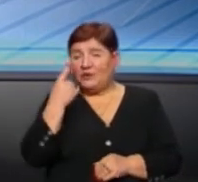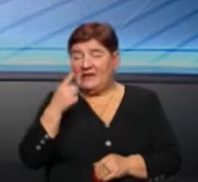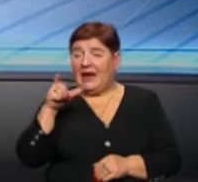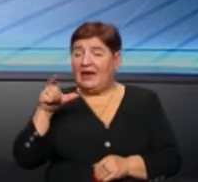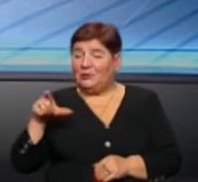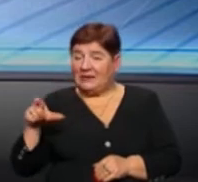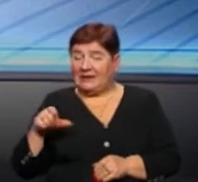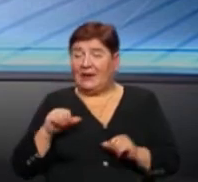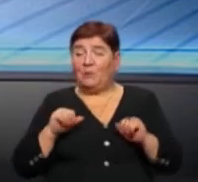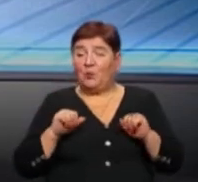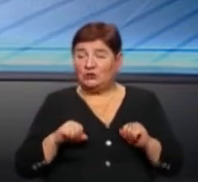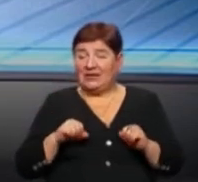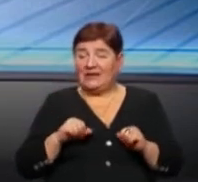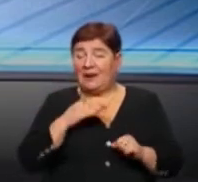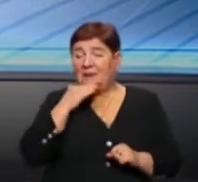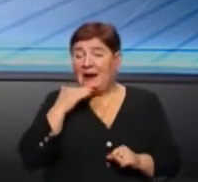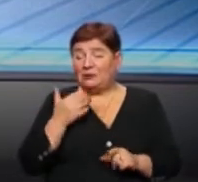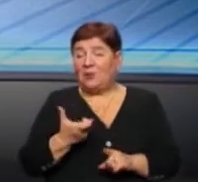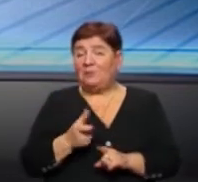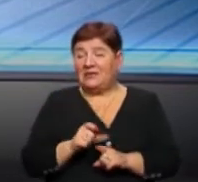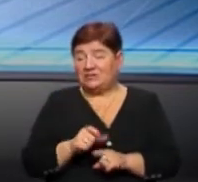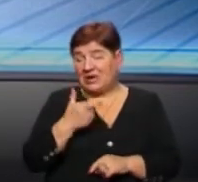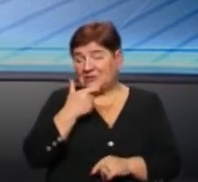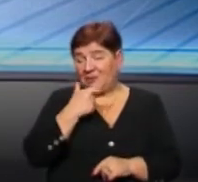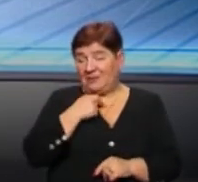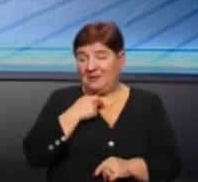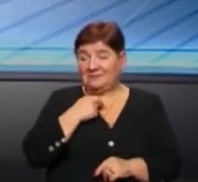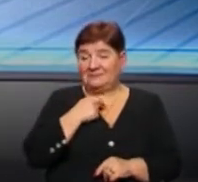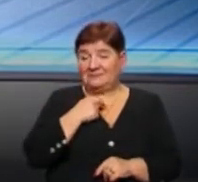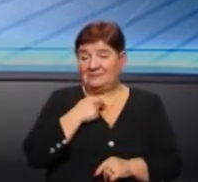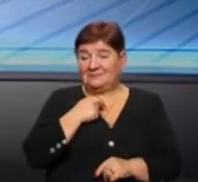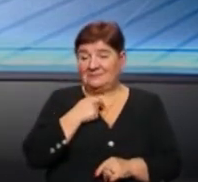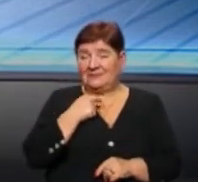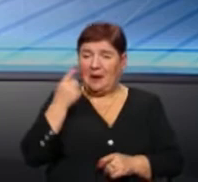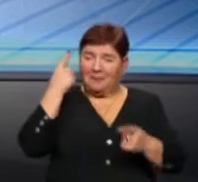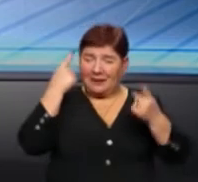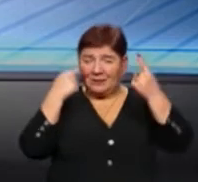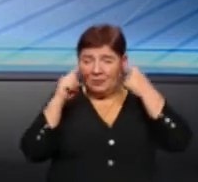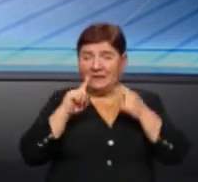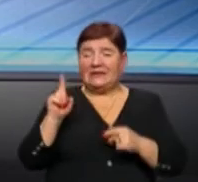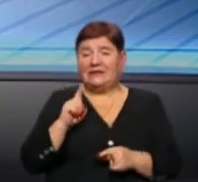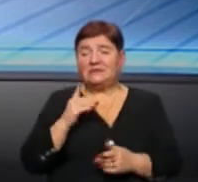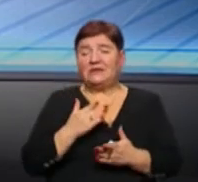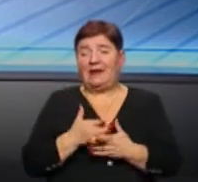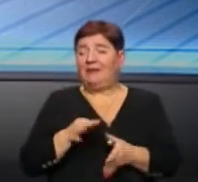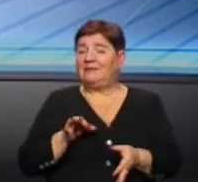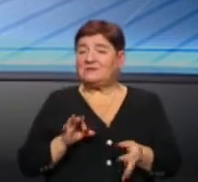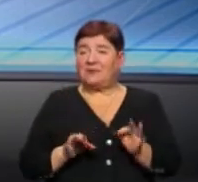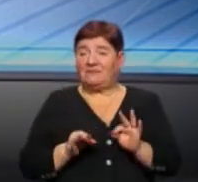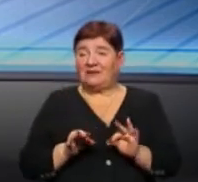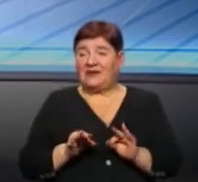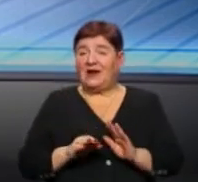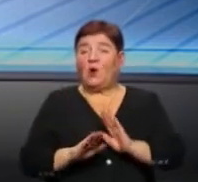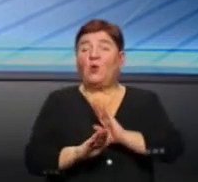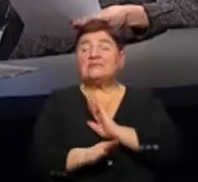людини може набагато більше собі придумати, ніж воно є насправді. А хто є тоді